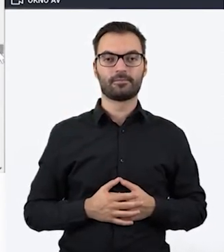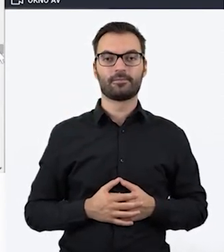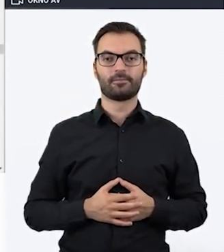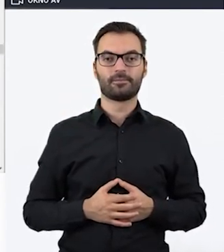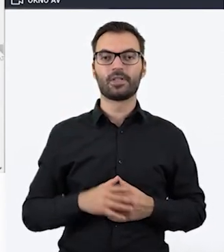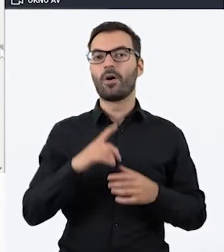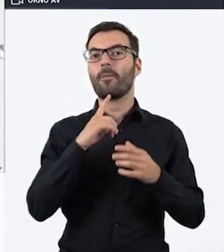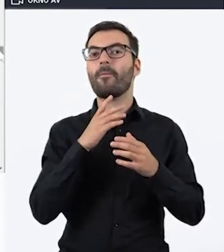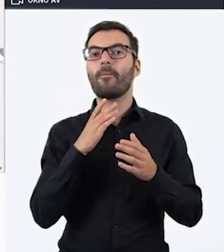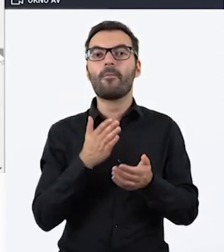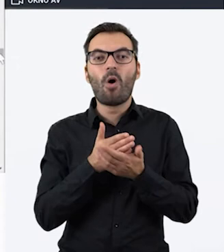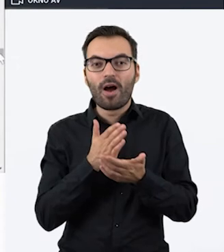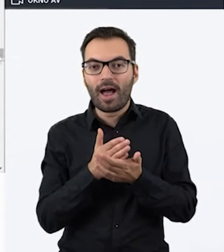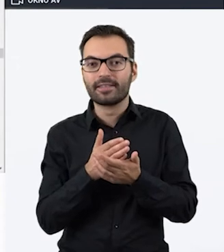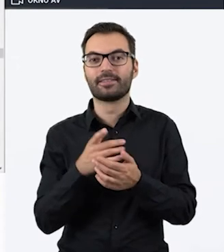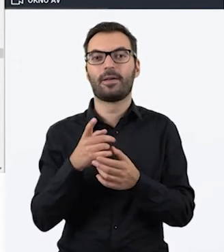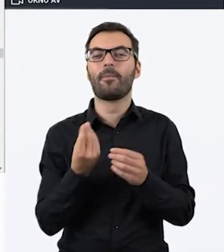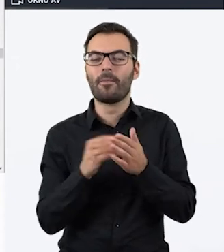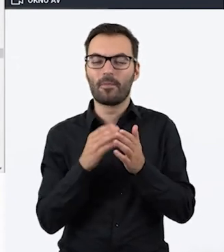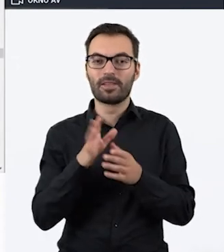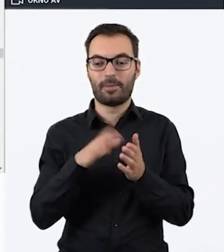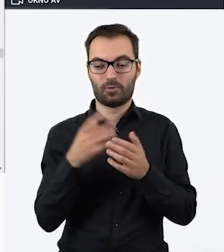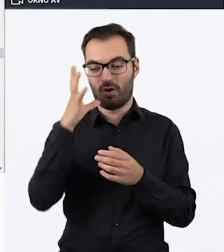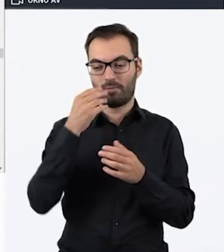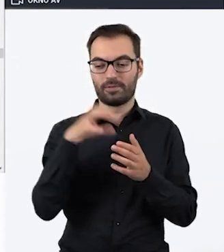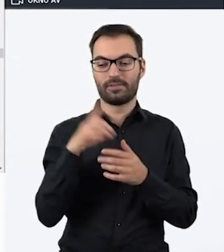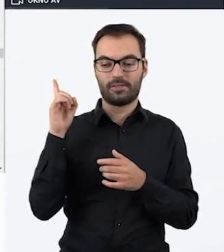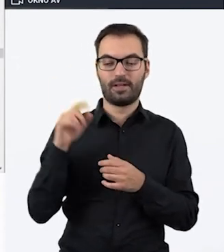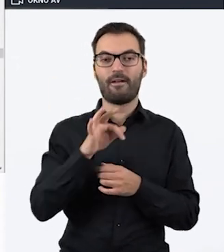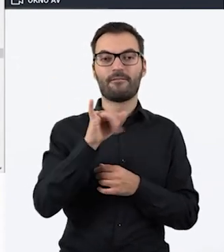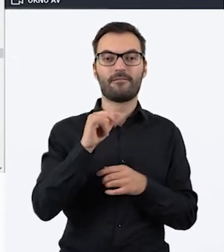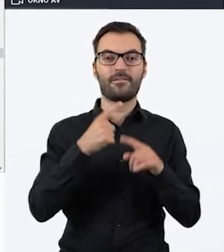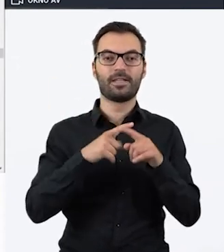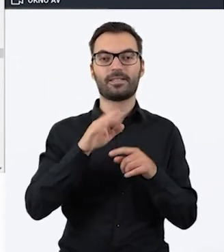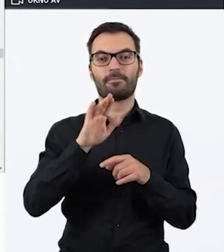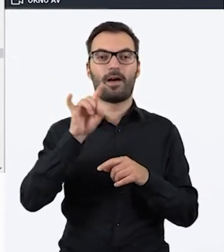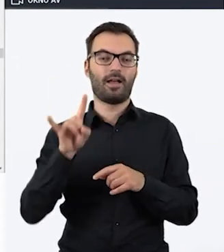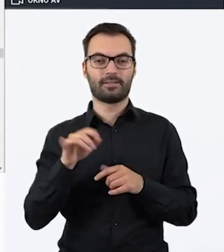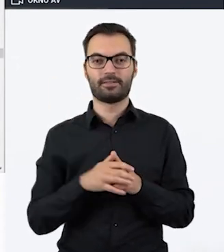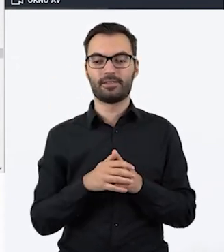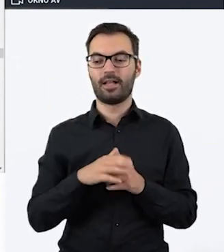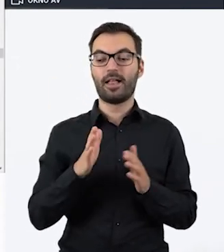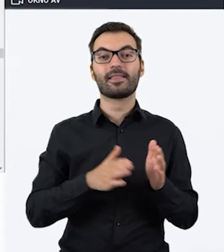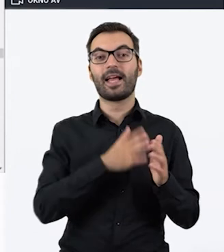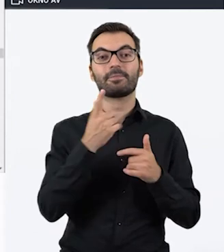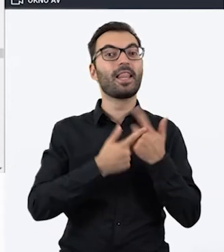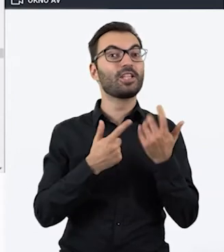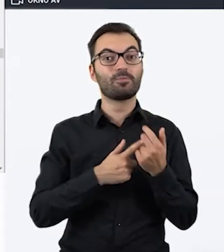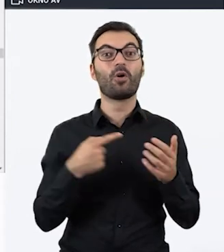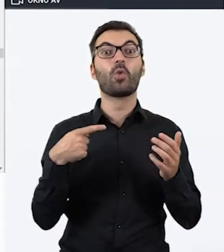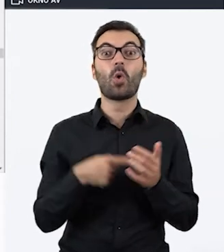Podpowiedzi można dawać na przykład w formie takich obrazków. jest z Pixabaya. Także na przykład kolejna cyfra to, zamiast pisać